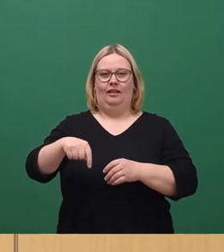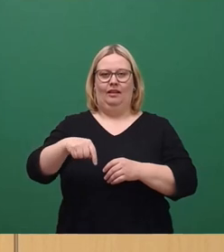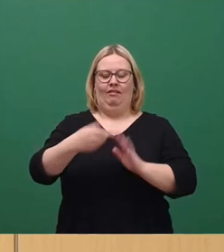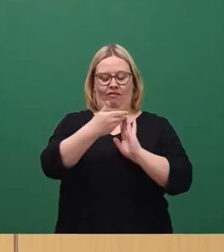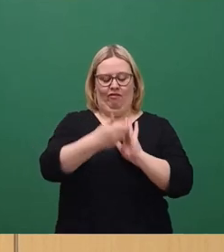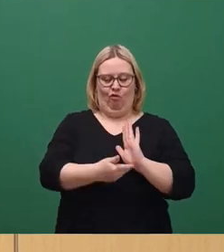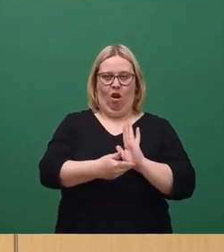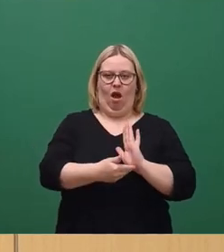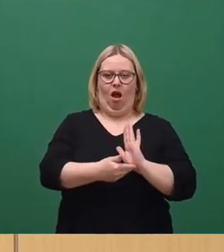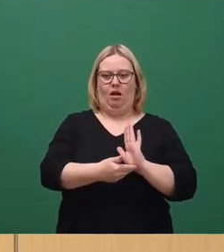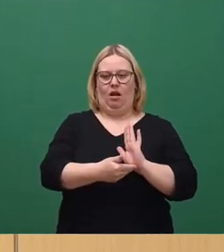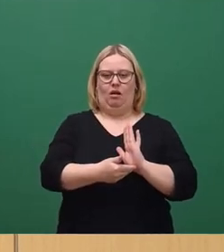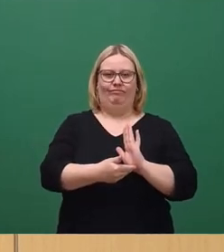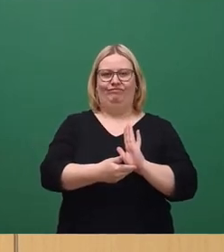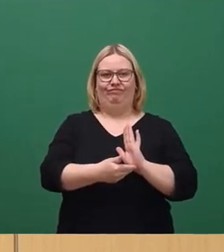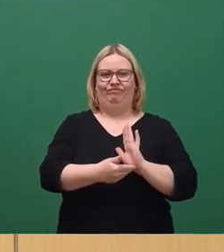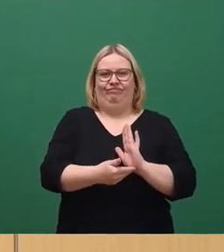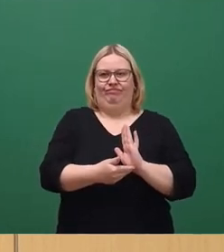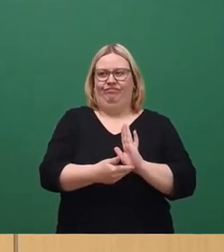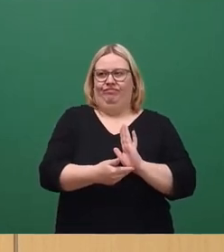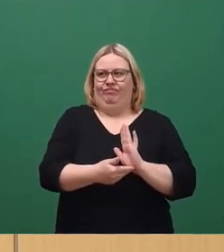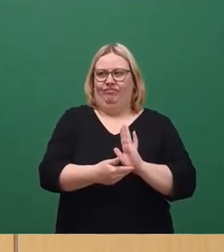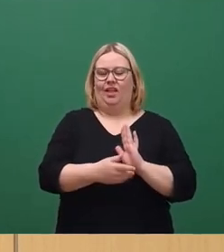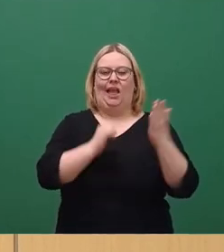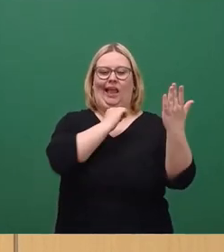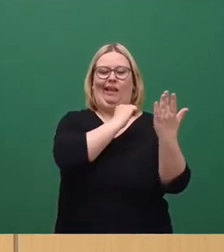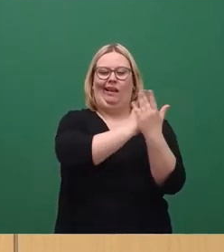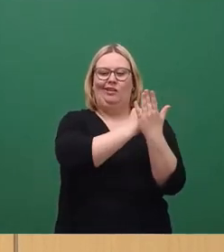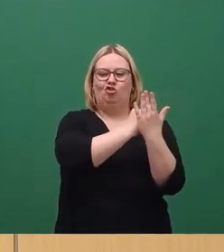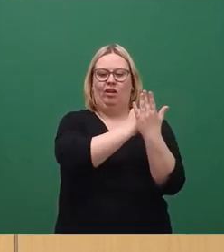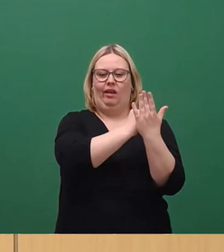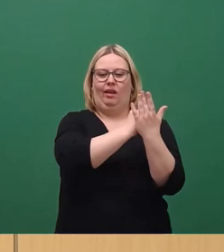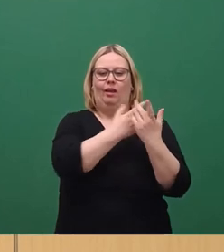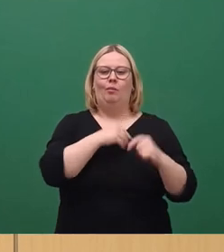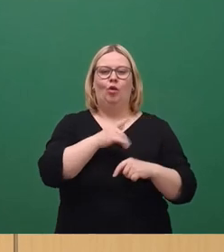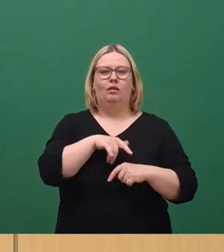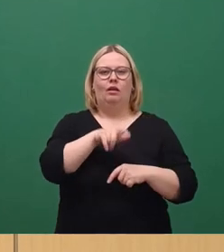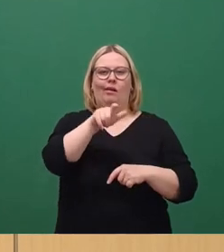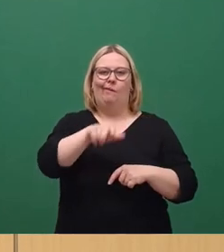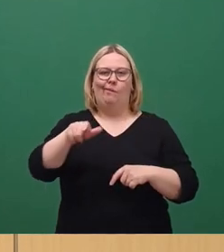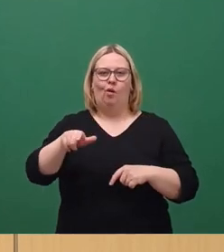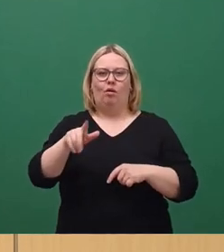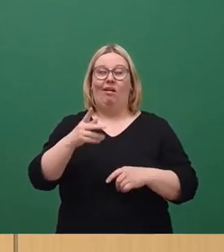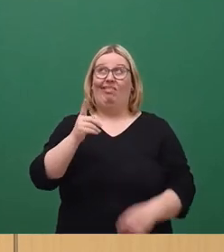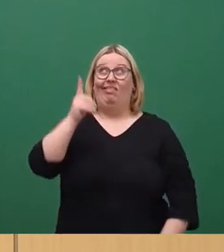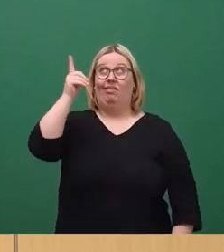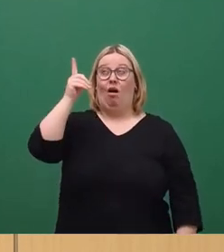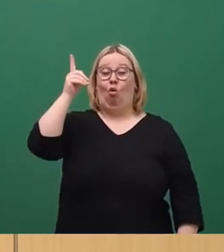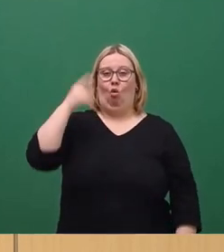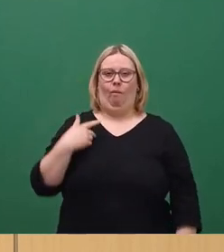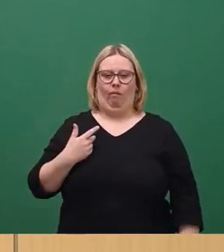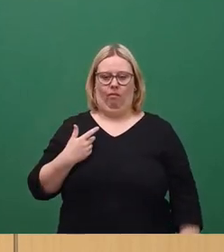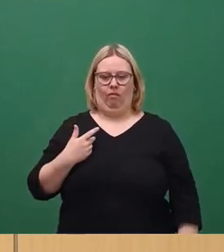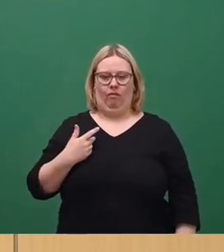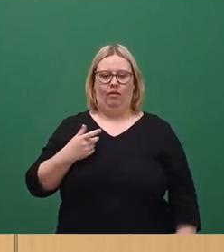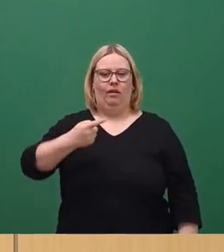ich möchte mal sagen, klischeebehaftet. Wir alle kennen das Klischee von Bürgern, die da oben. Wir Stadträte,